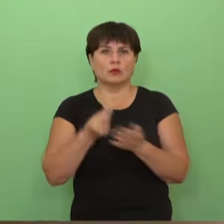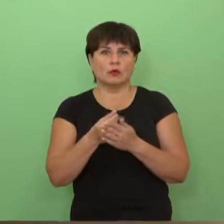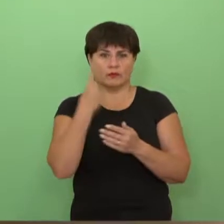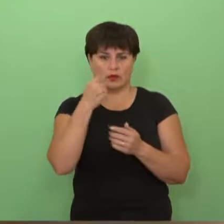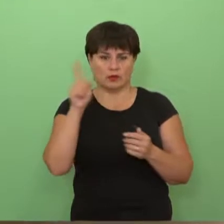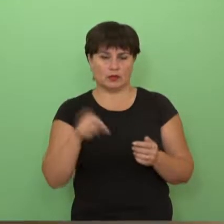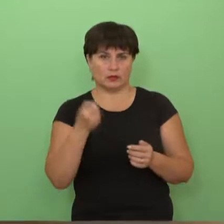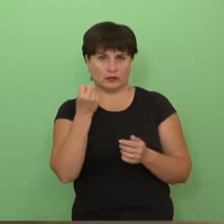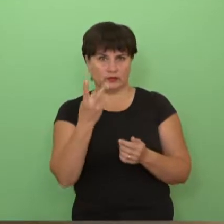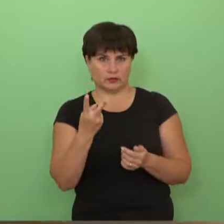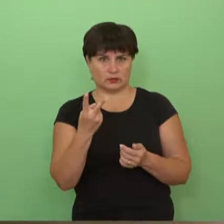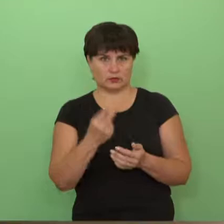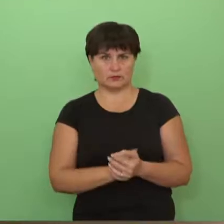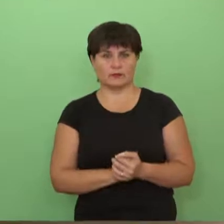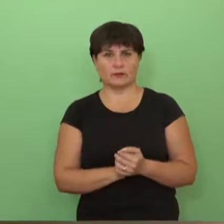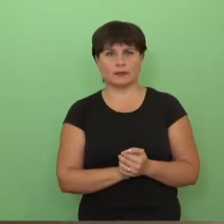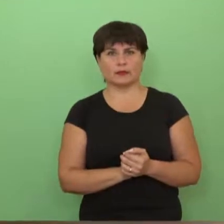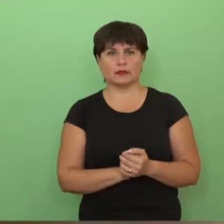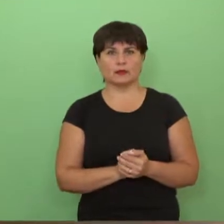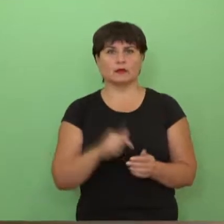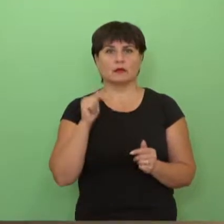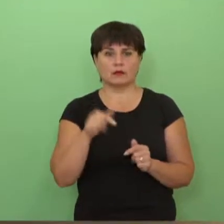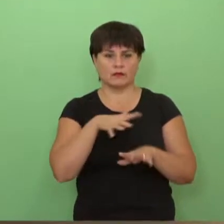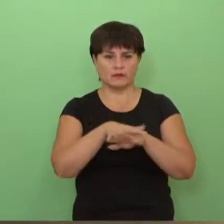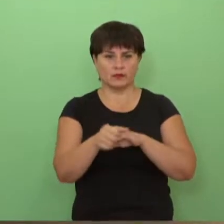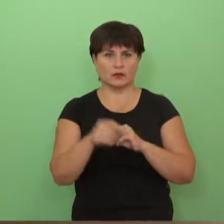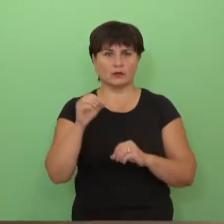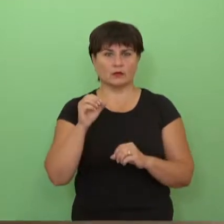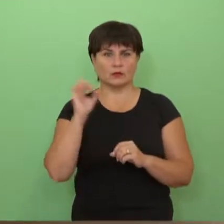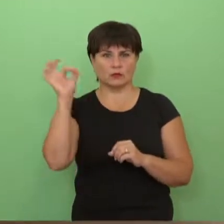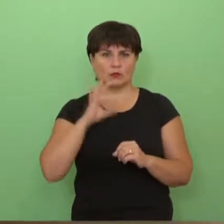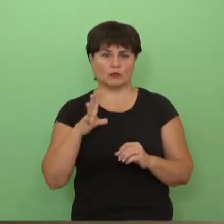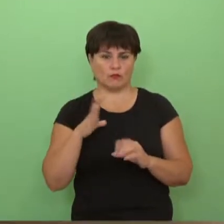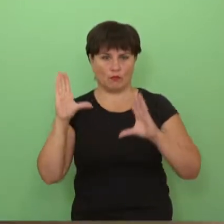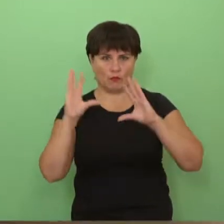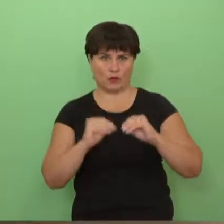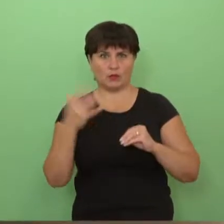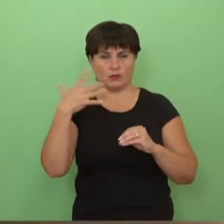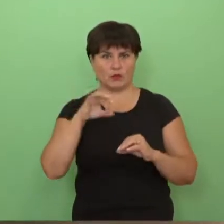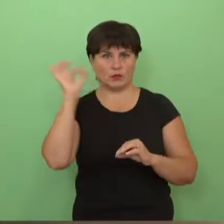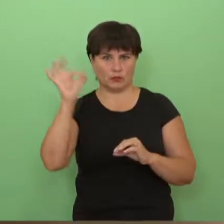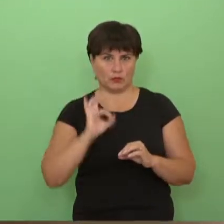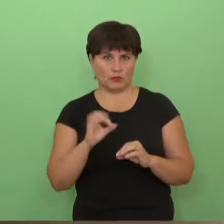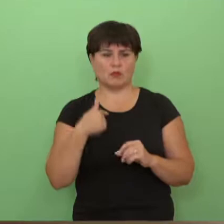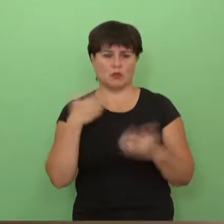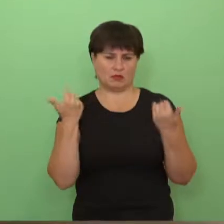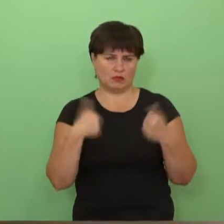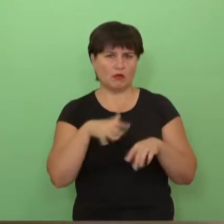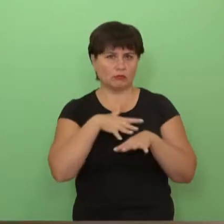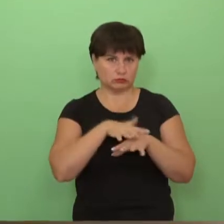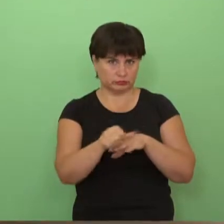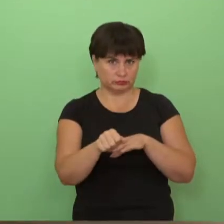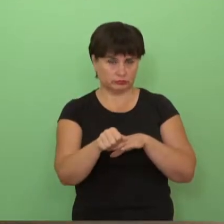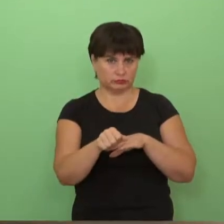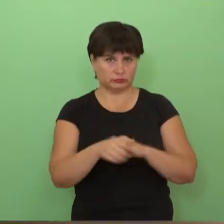lygoniniam, tai jau beveik ten tie vykdymo procentai buvo mažesni 50 procentų, tai mes jos, aišku, vis tada beveik